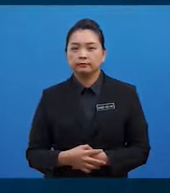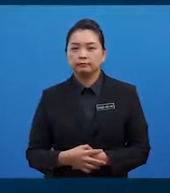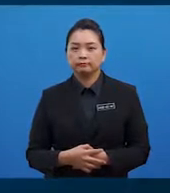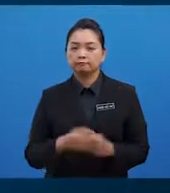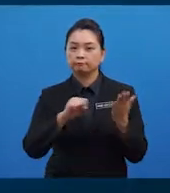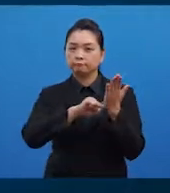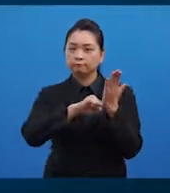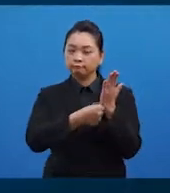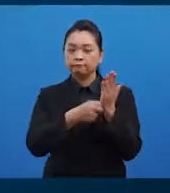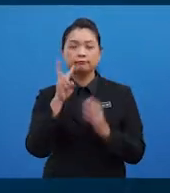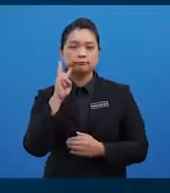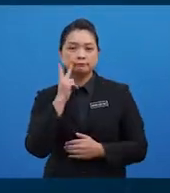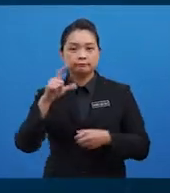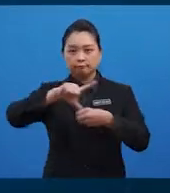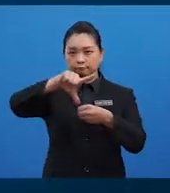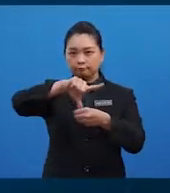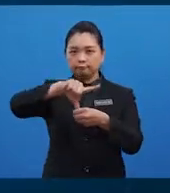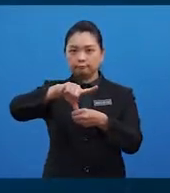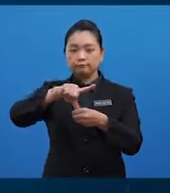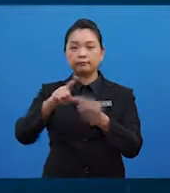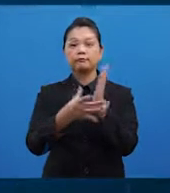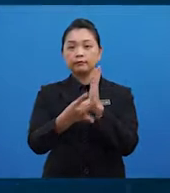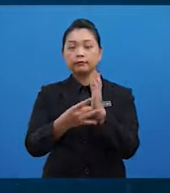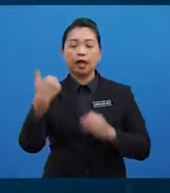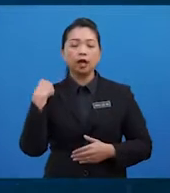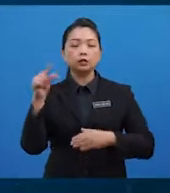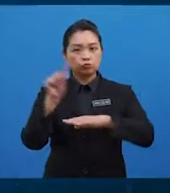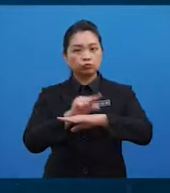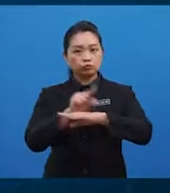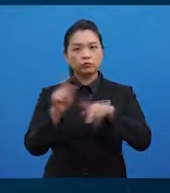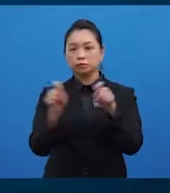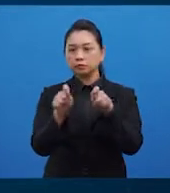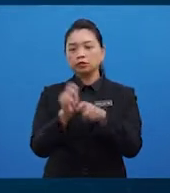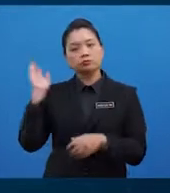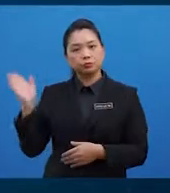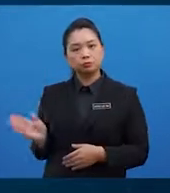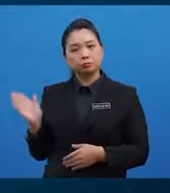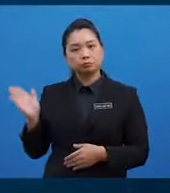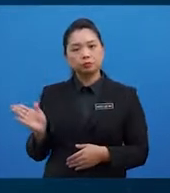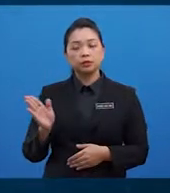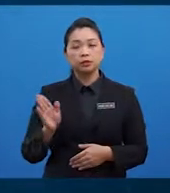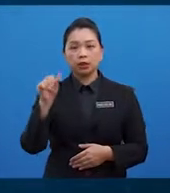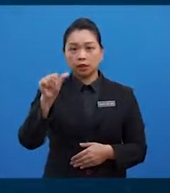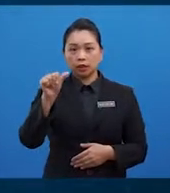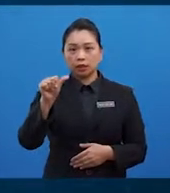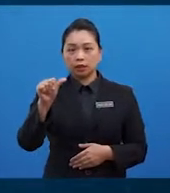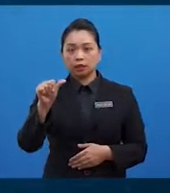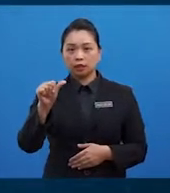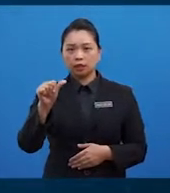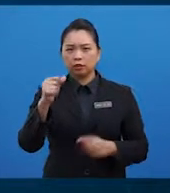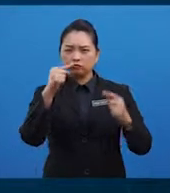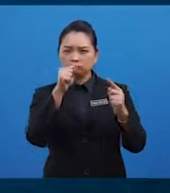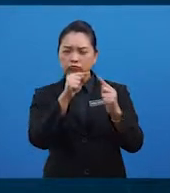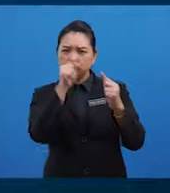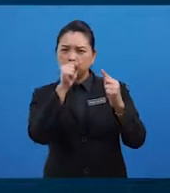Sumber bagi vitamin larut lemak mempunyai kegunaan seperti berikut. Vitamin A merangsang